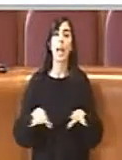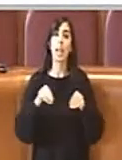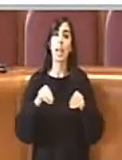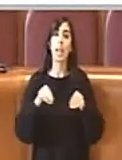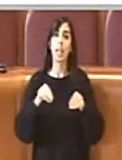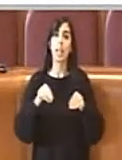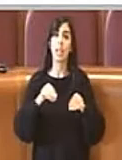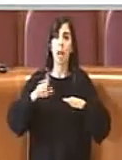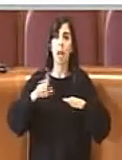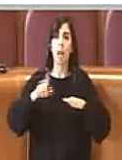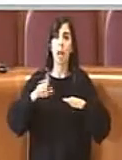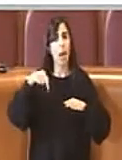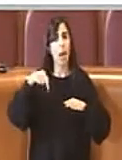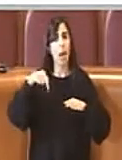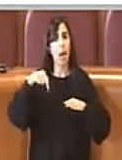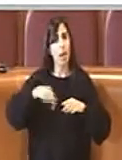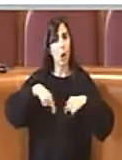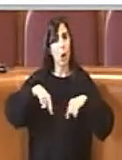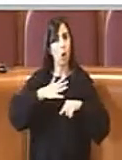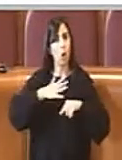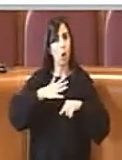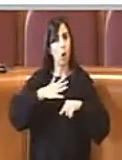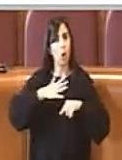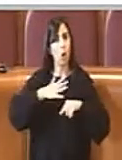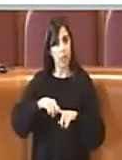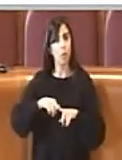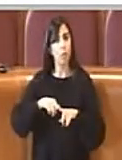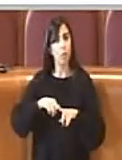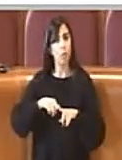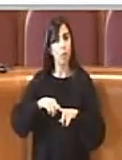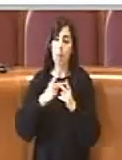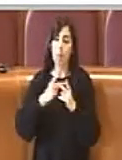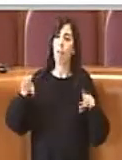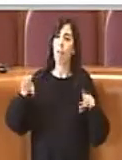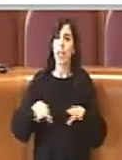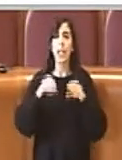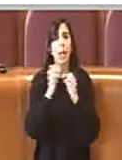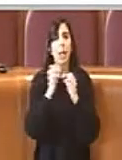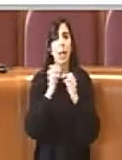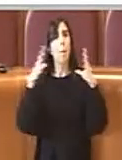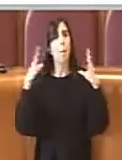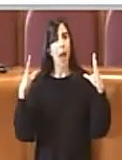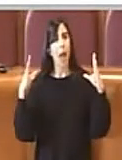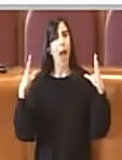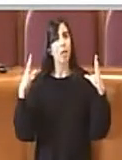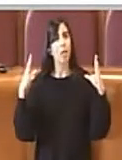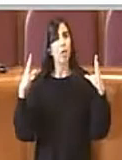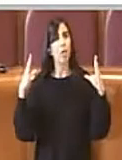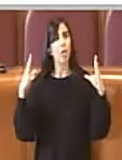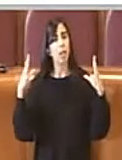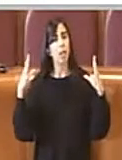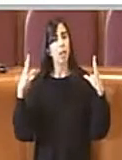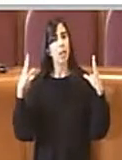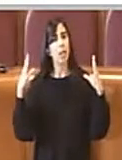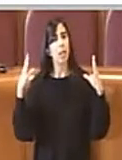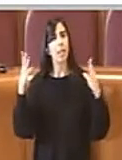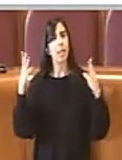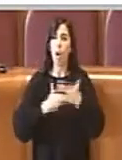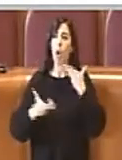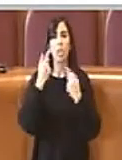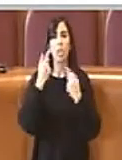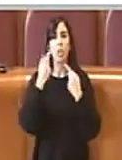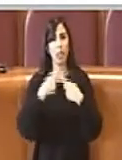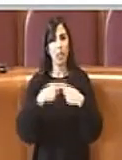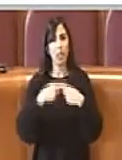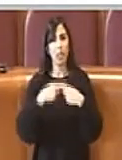questa anche consigliatura per immaginare un'articolazione funzionale diversa